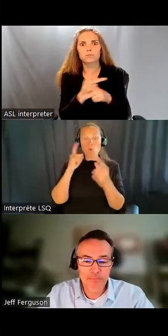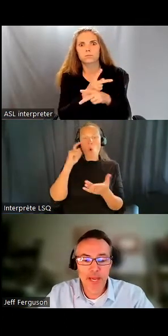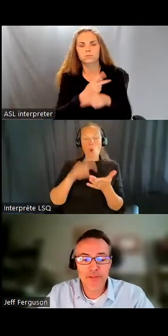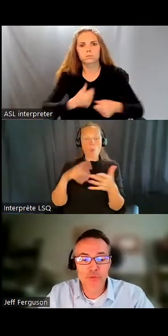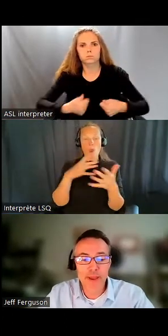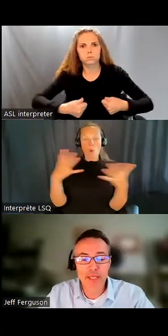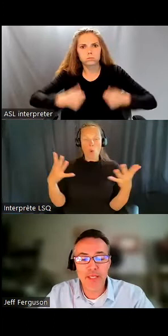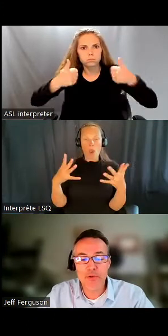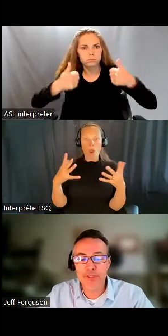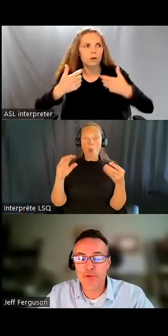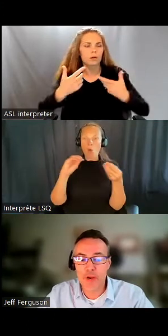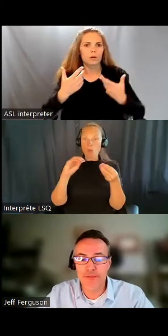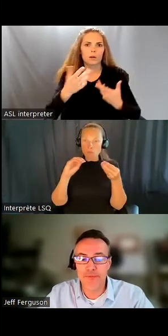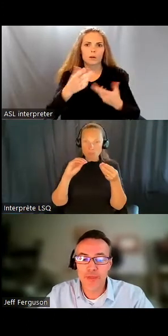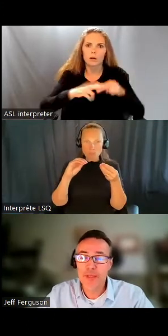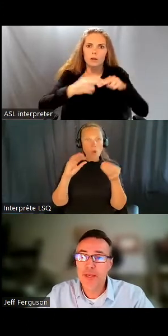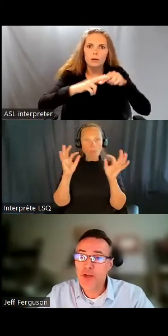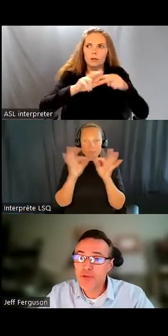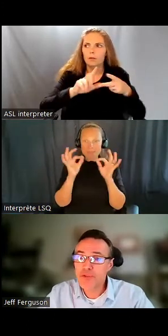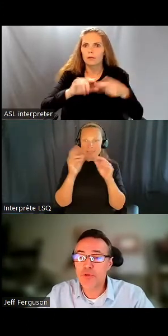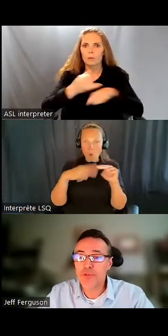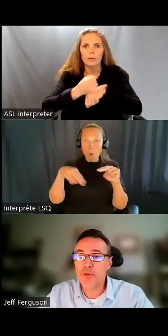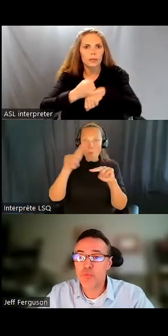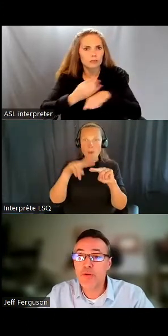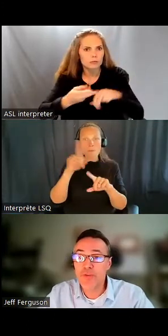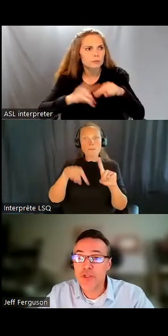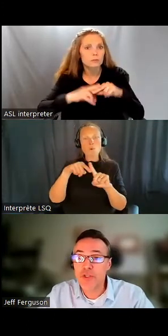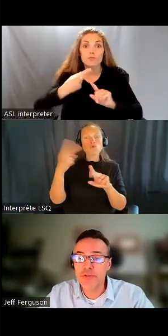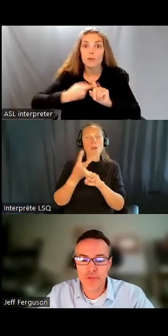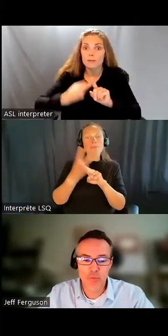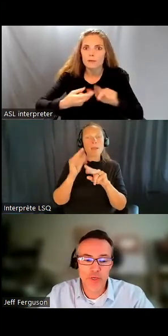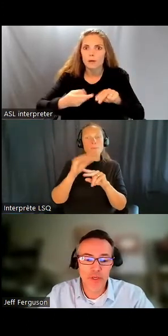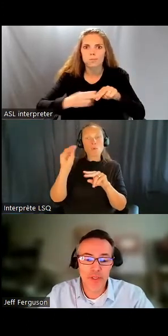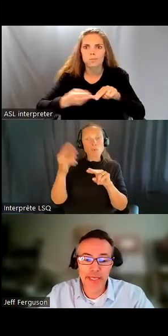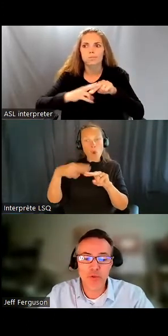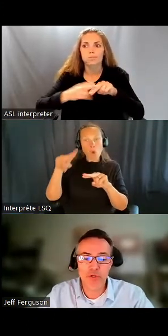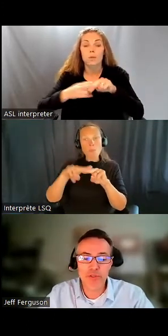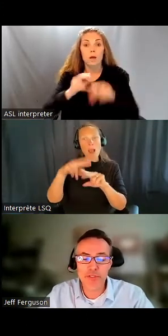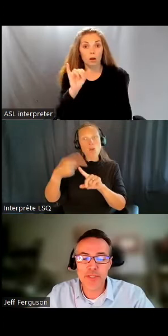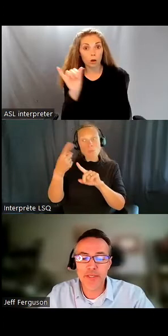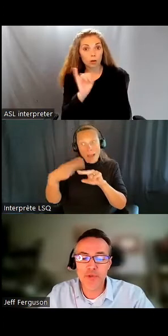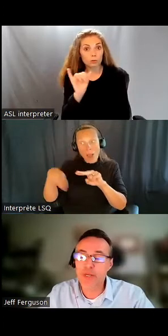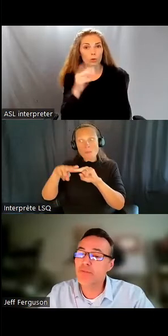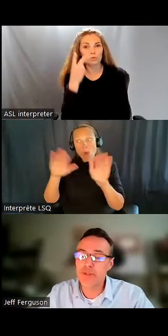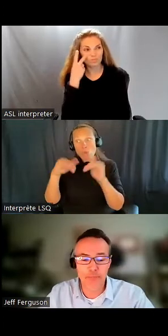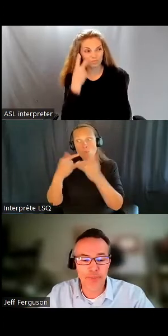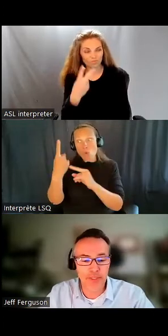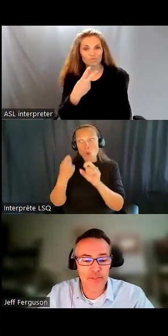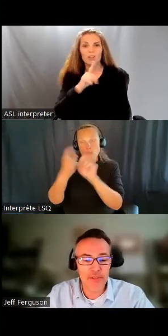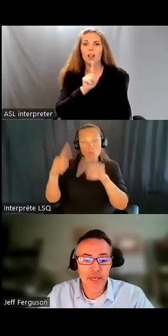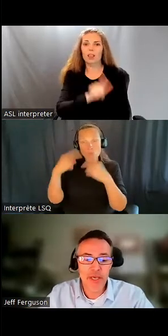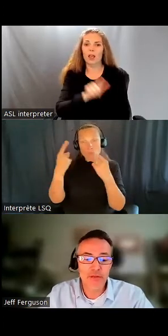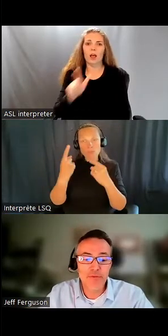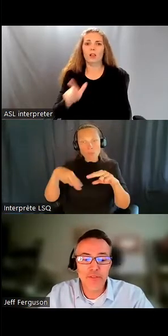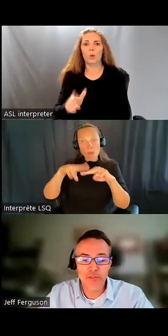cause de l'inflation, des taux d'intérêt et une augmentation des prix de location. on a vu